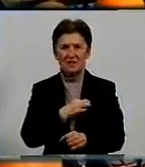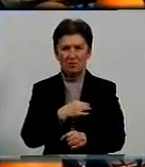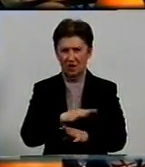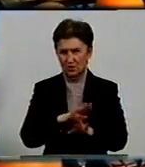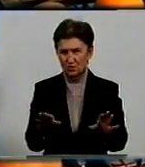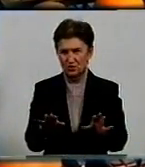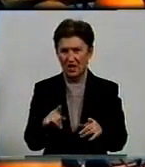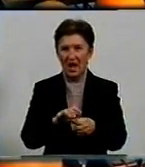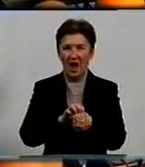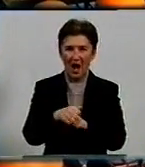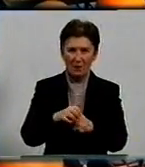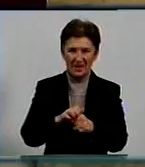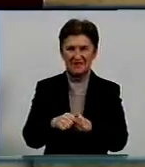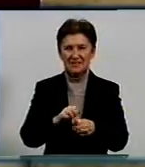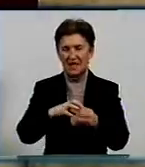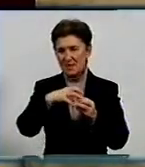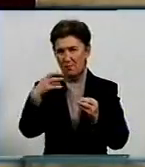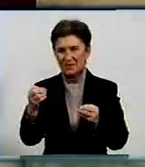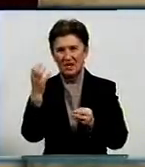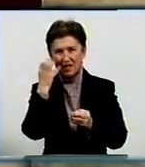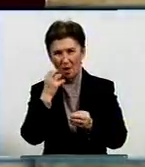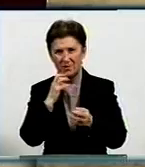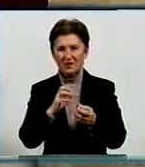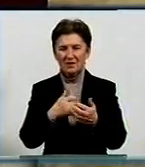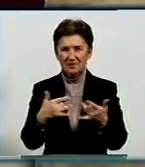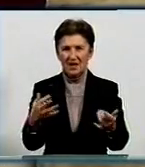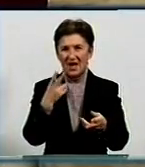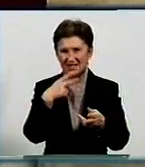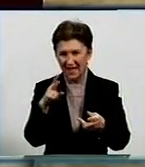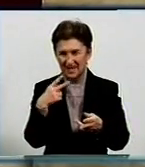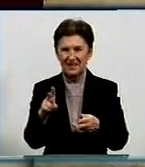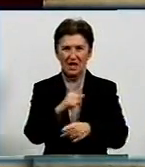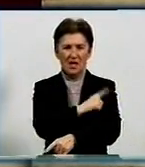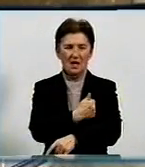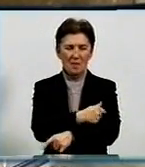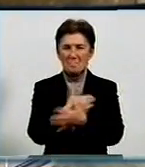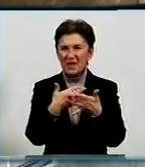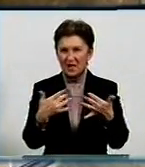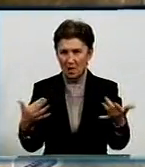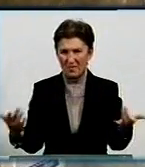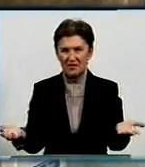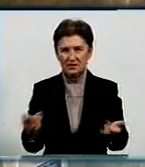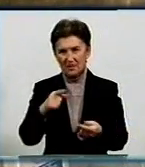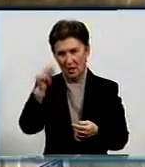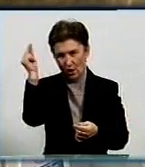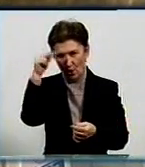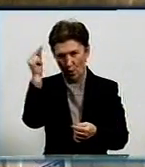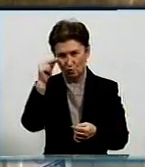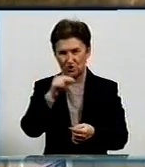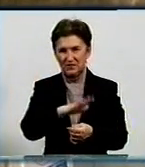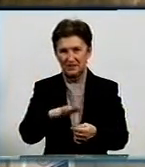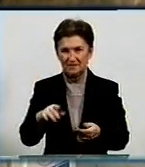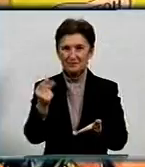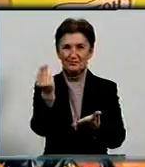на фронт – апельсини, мандарини, банани, яблука, варення, теплі речі, цигарки, медикаменти та інше. Учні кірооградських шкіл та дитячих